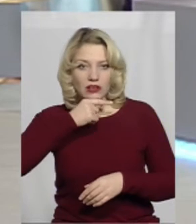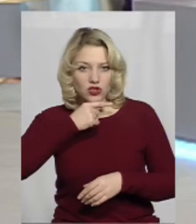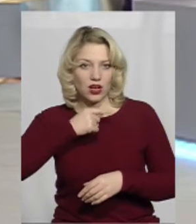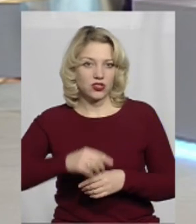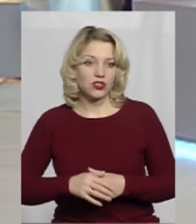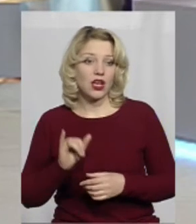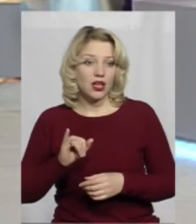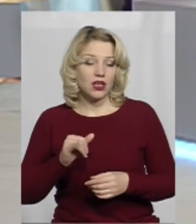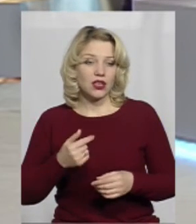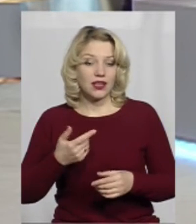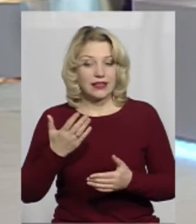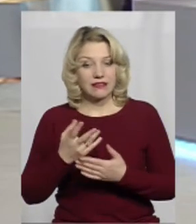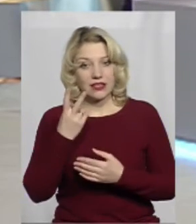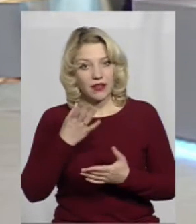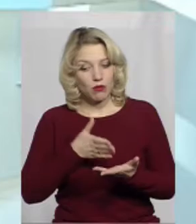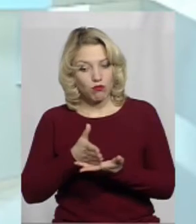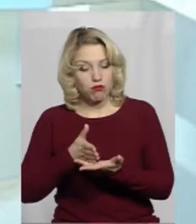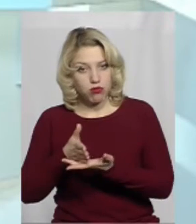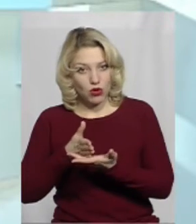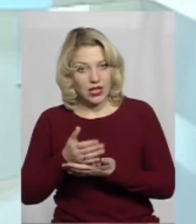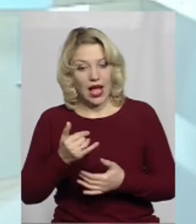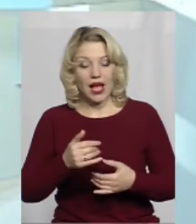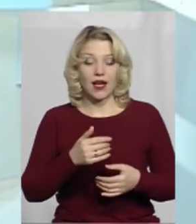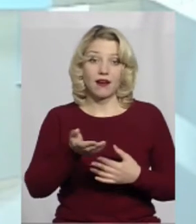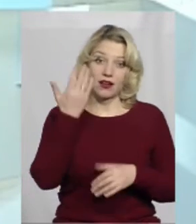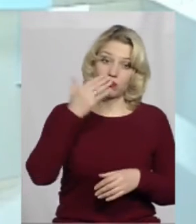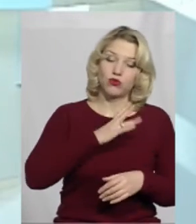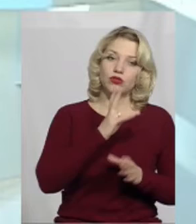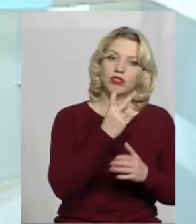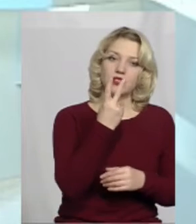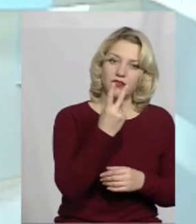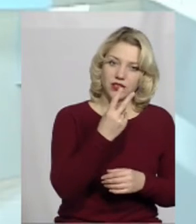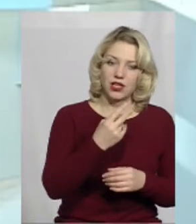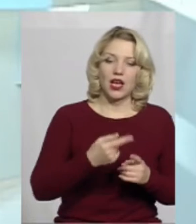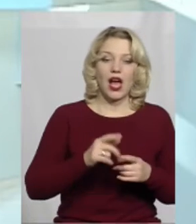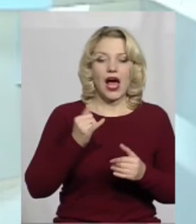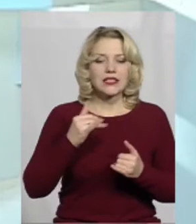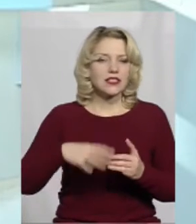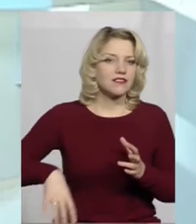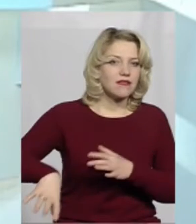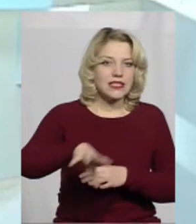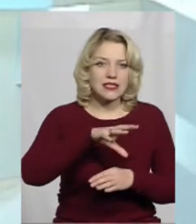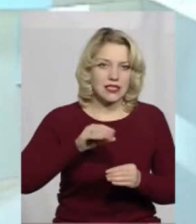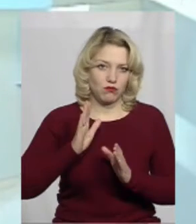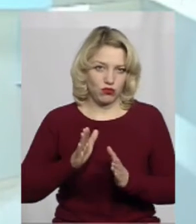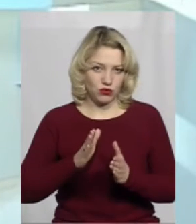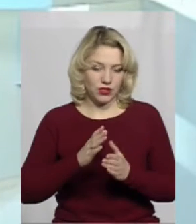монетизували, я ще раз підкреслюю, дві послуги. На сьогоднішній буде монетизуватися всій спектр комунальних послуг.